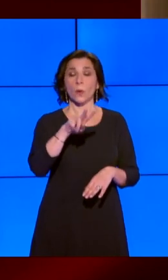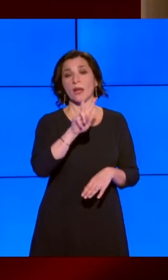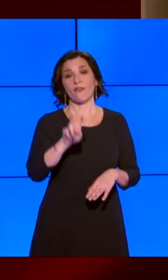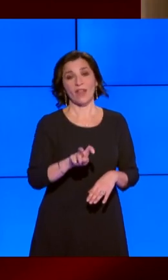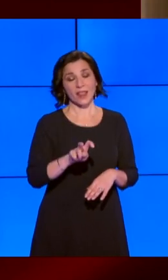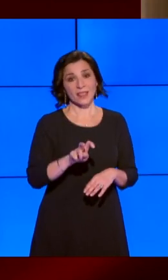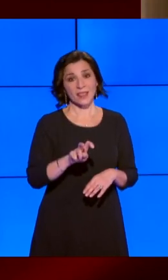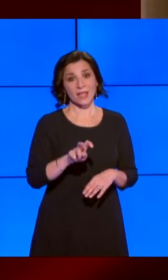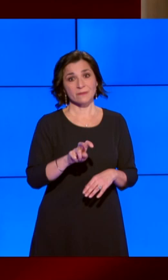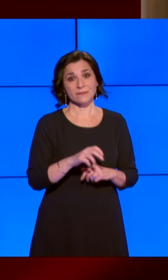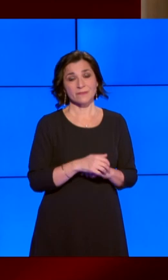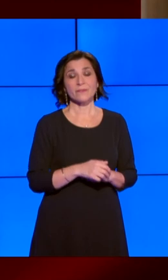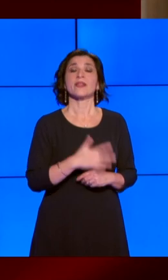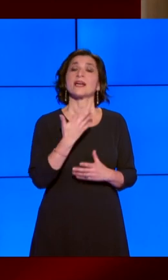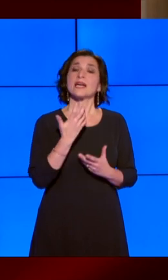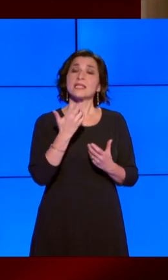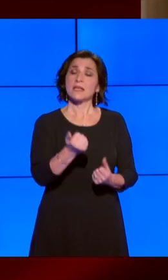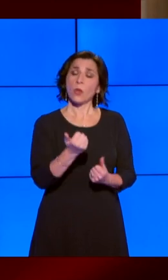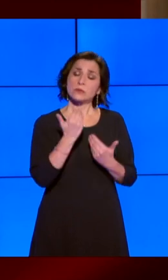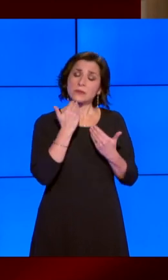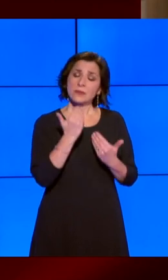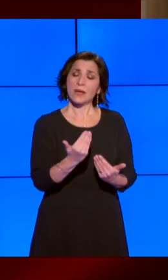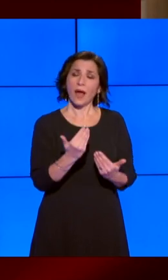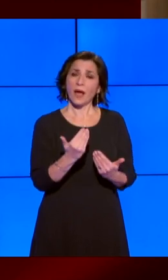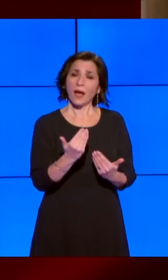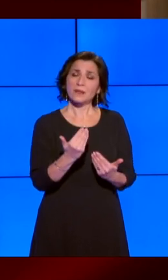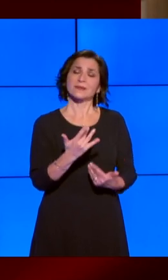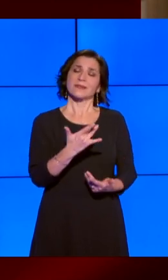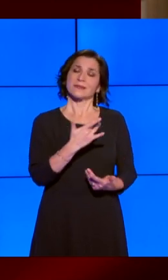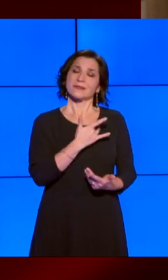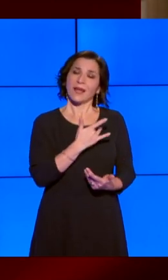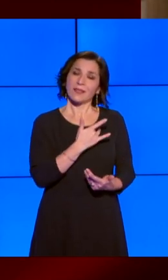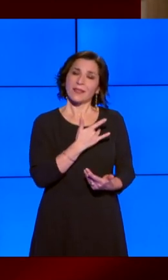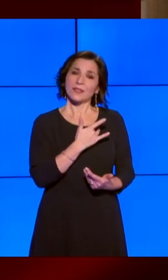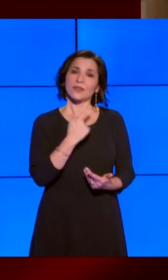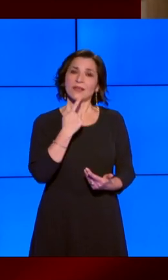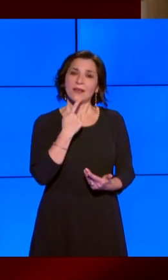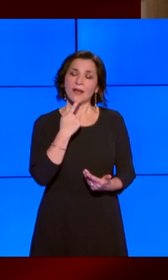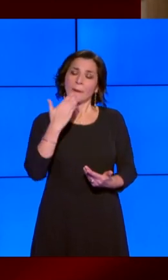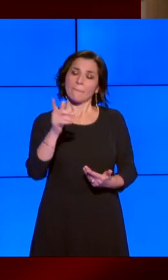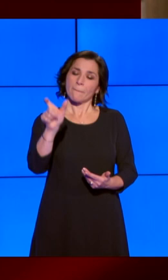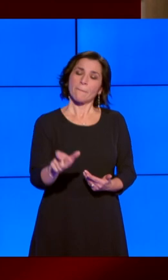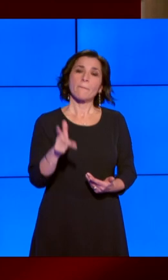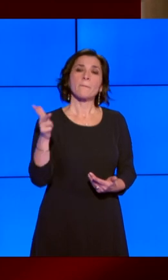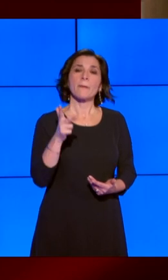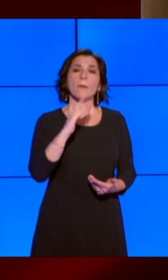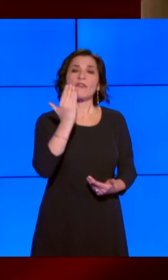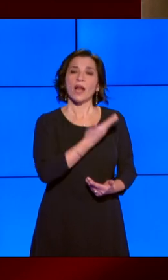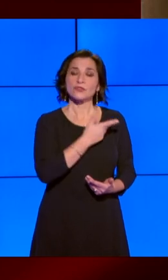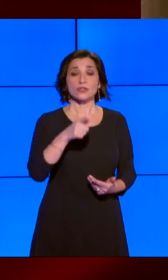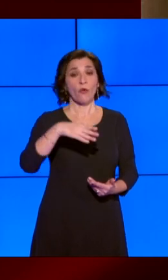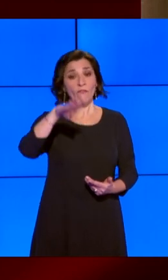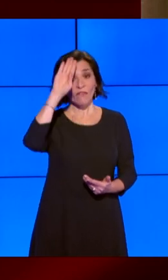Un saluto particolarmente grato e sentito rivolgo a Papa Francesco Vescovo di Roma